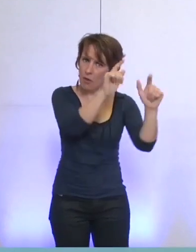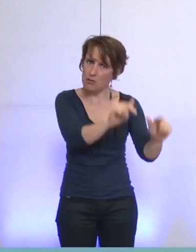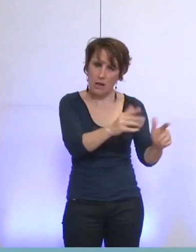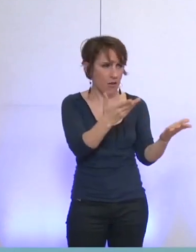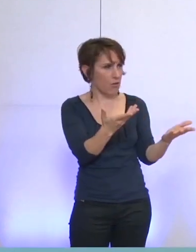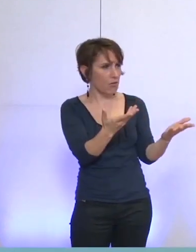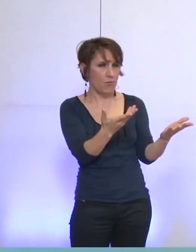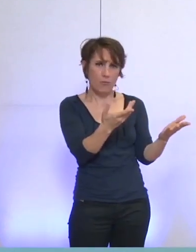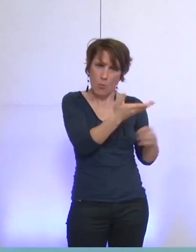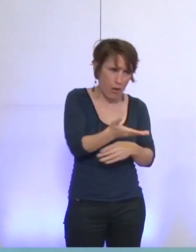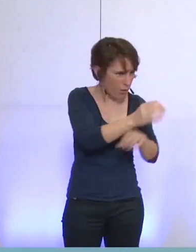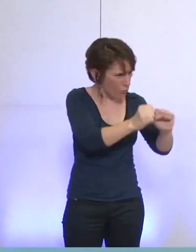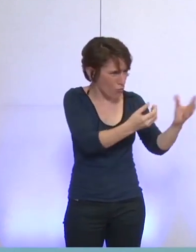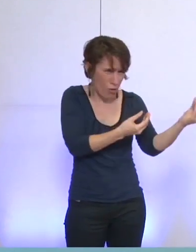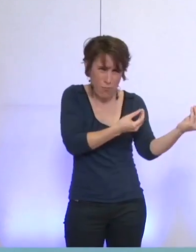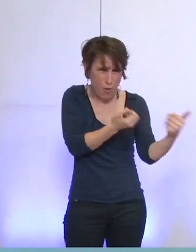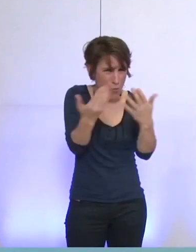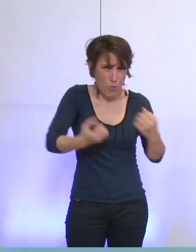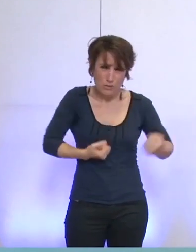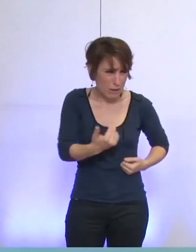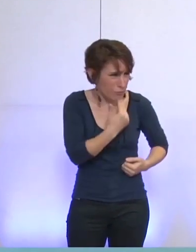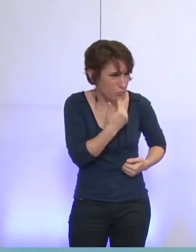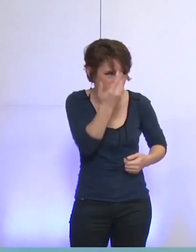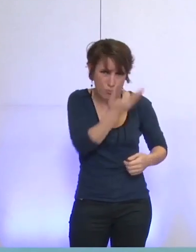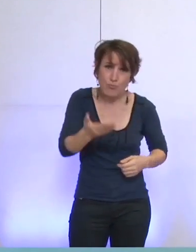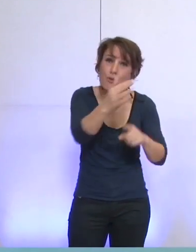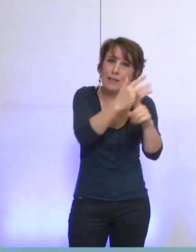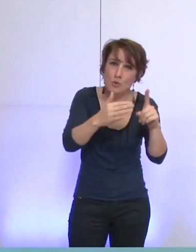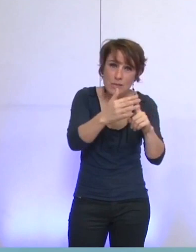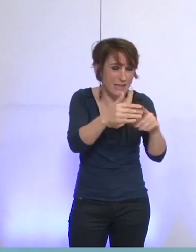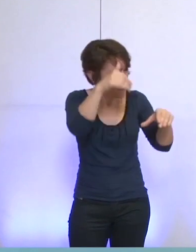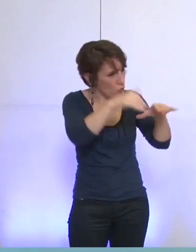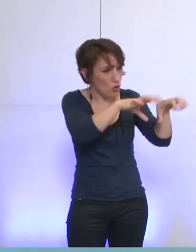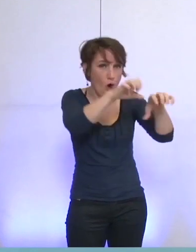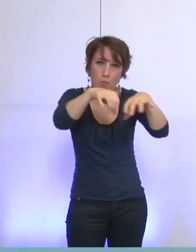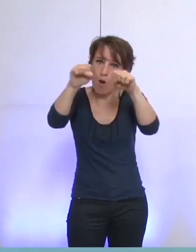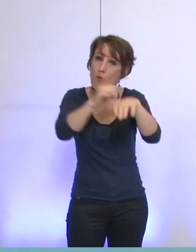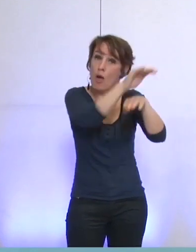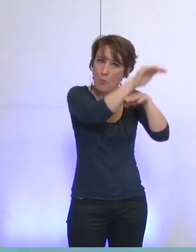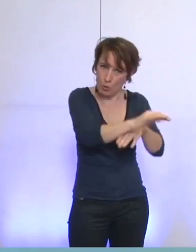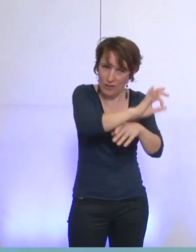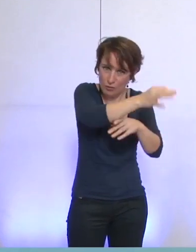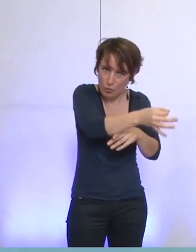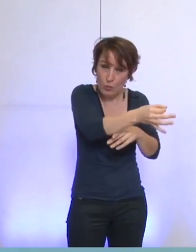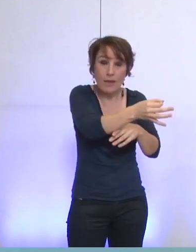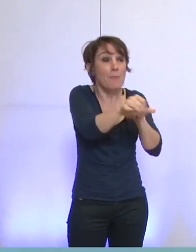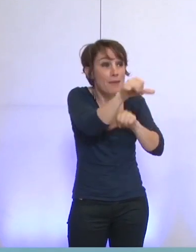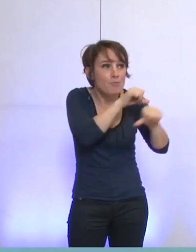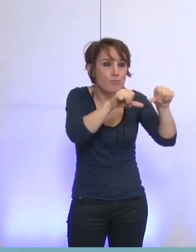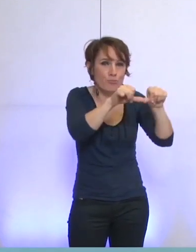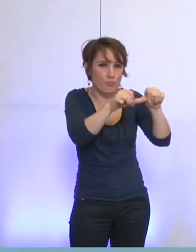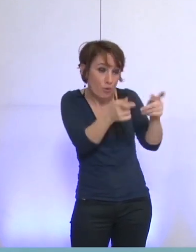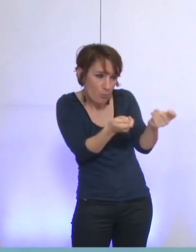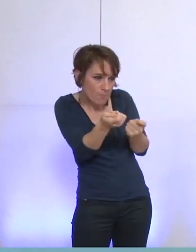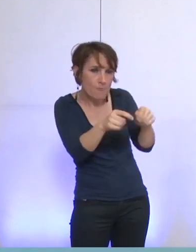amener à la société, défendre également l'emploi qui y est en en faisant un outil d'avenir